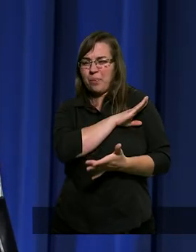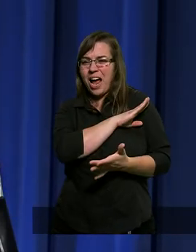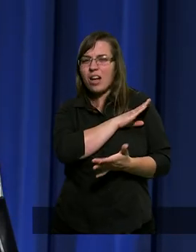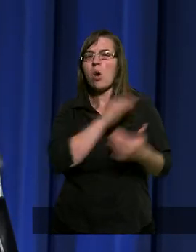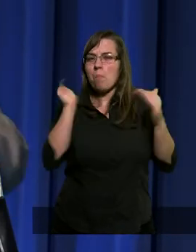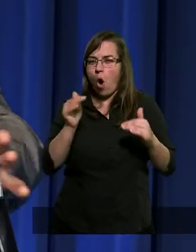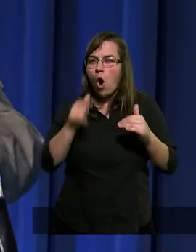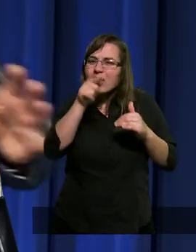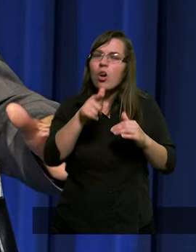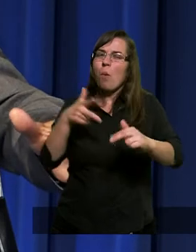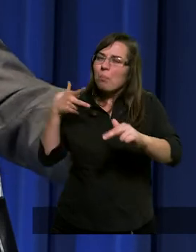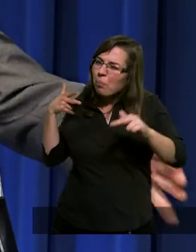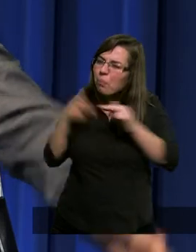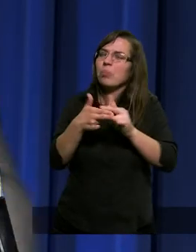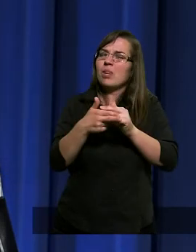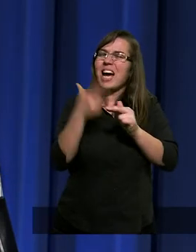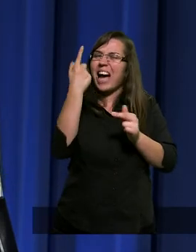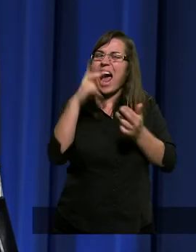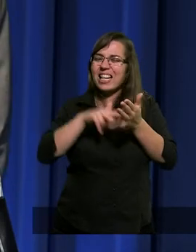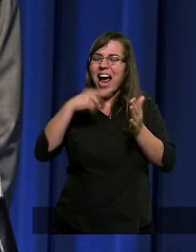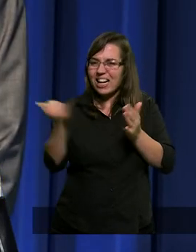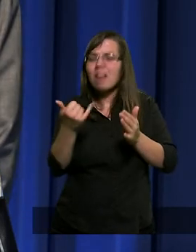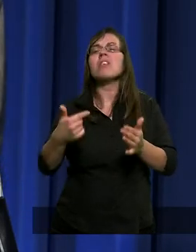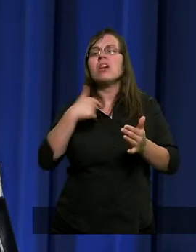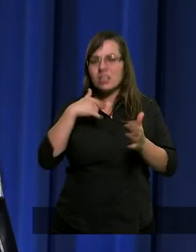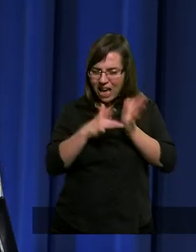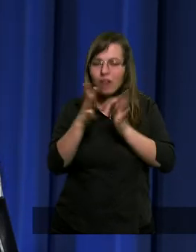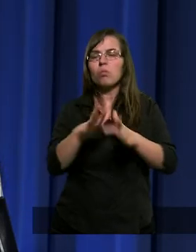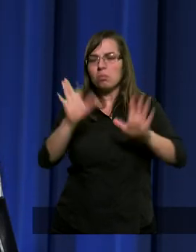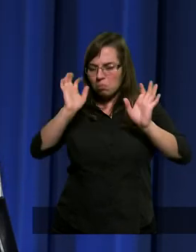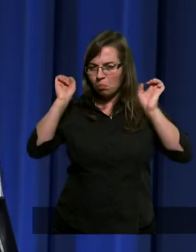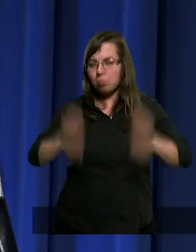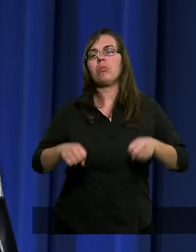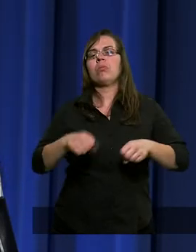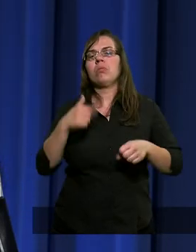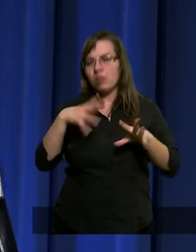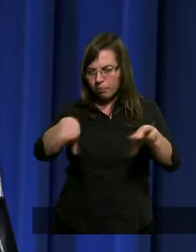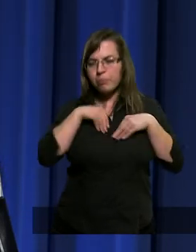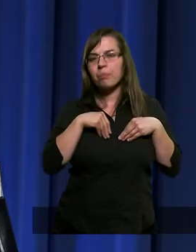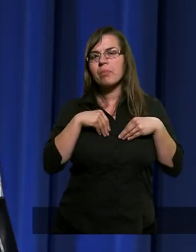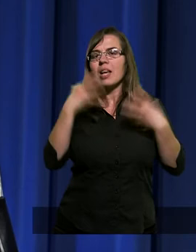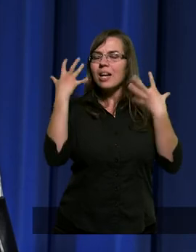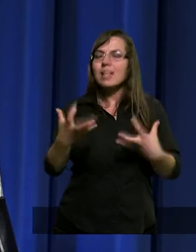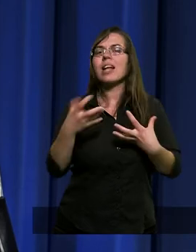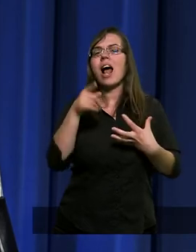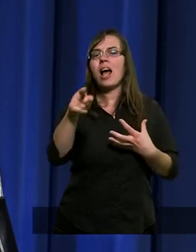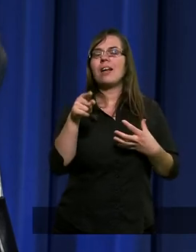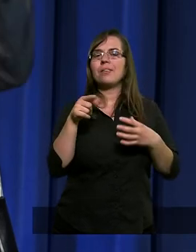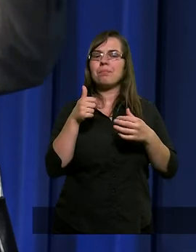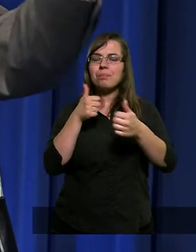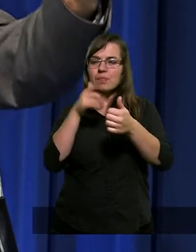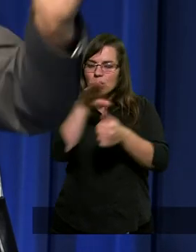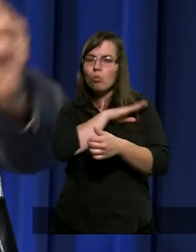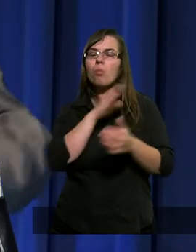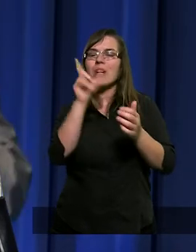przerwać, zdjąć, to ojcze, ja się decyduję. I jak Chrystus zadecydował, to jest opisane, że